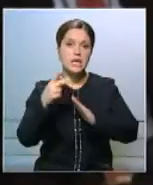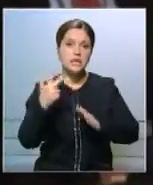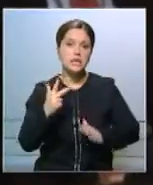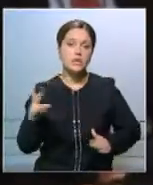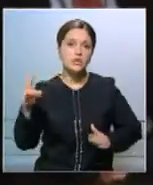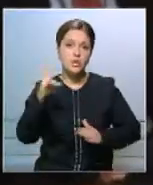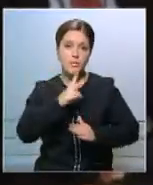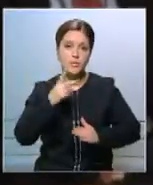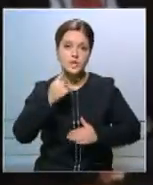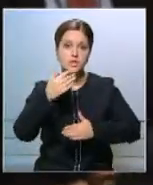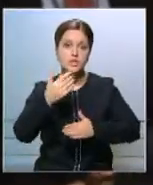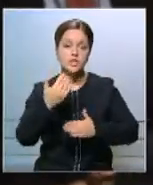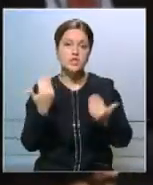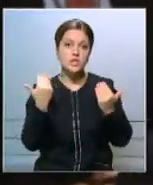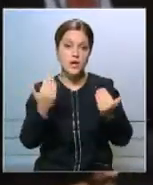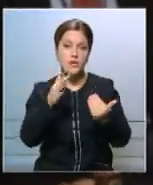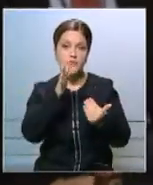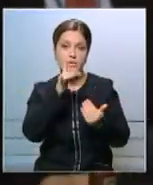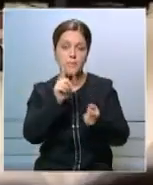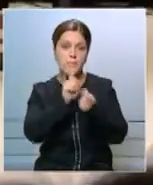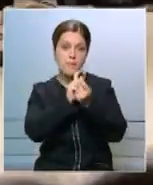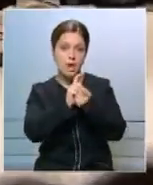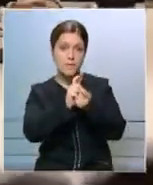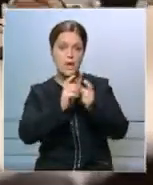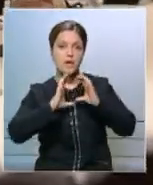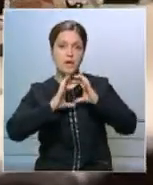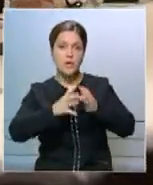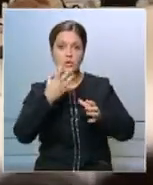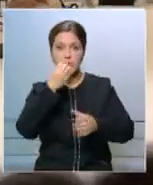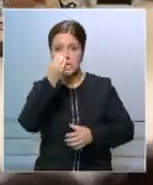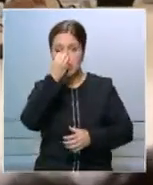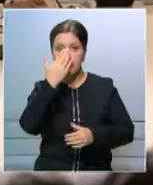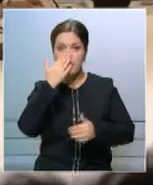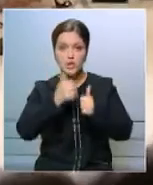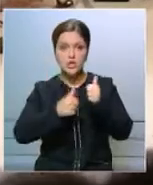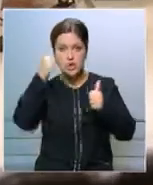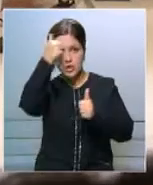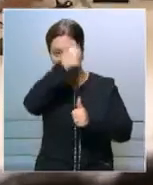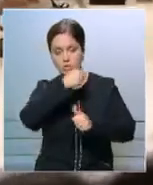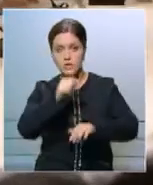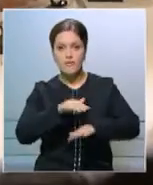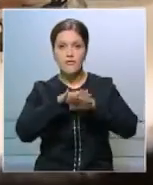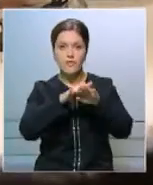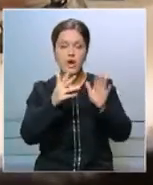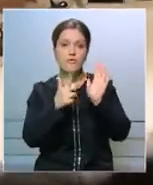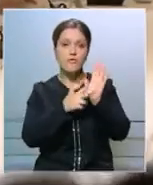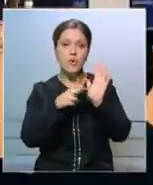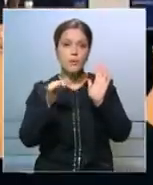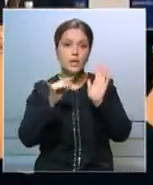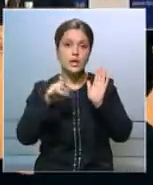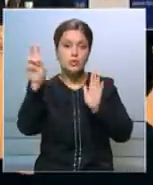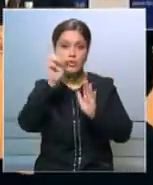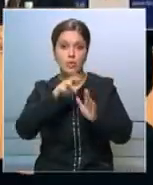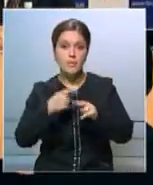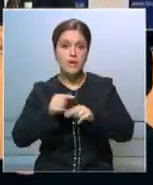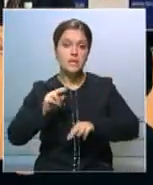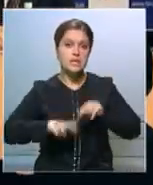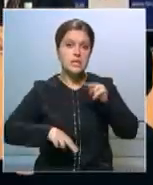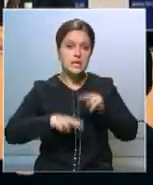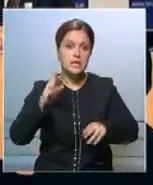Сейчас в борьбе с глобальным потеплением Япония ежегодно выделяет около 8 миллиардов долларов. Эти деньги идут на строительство